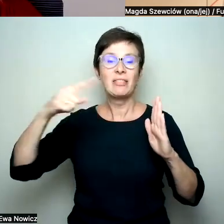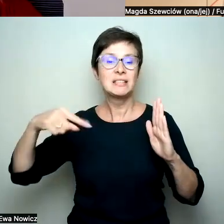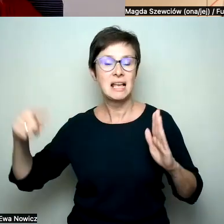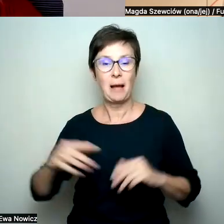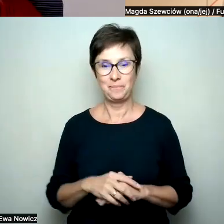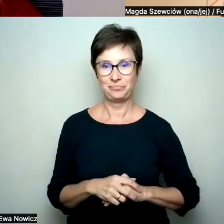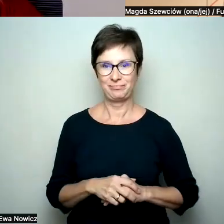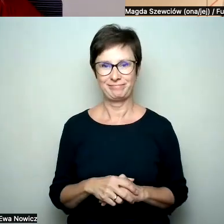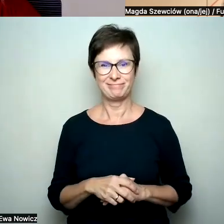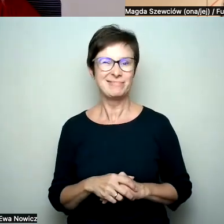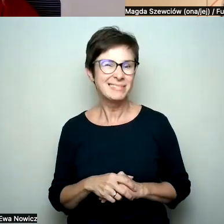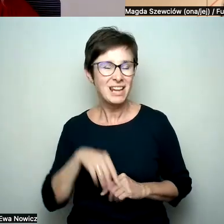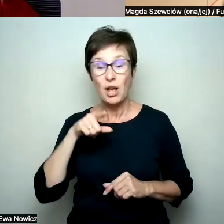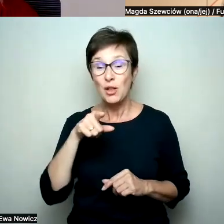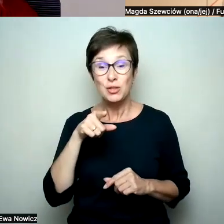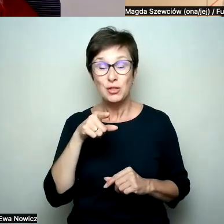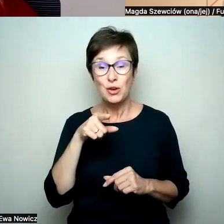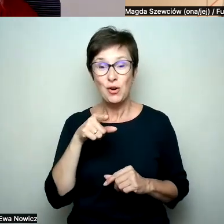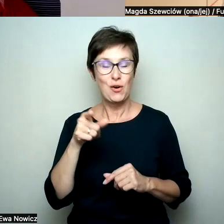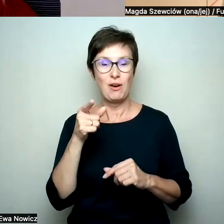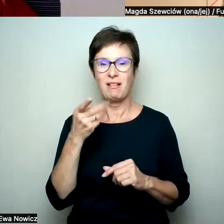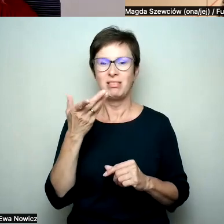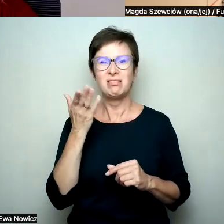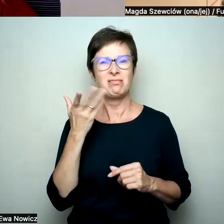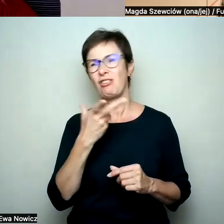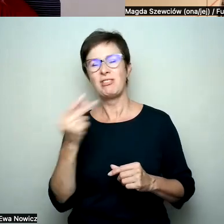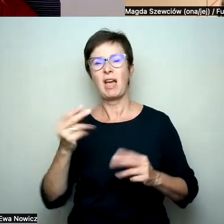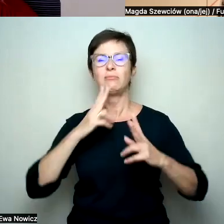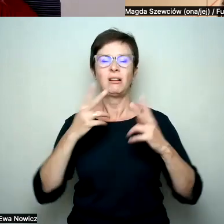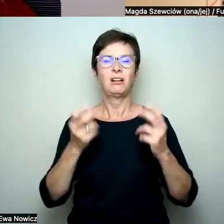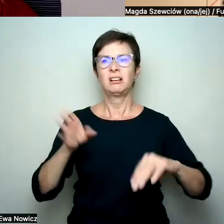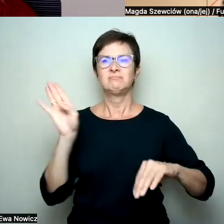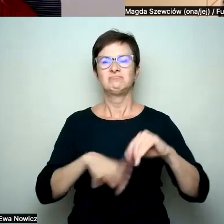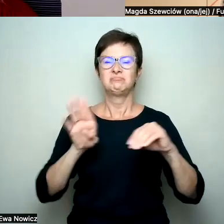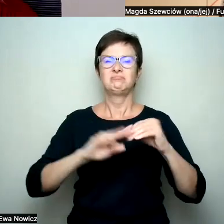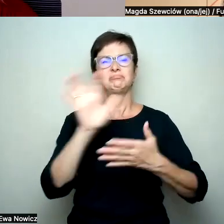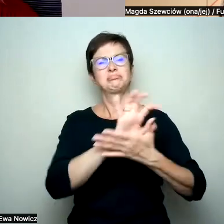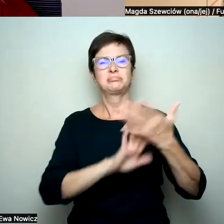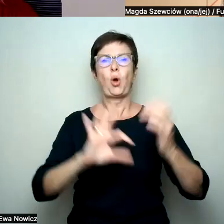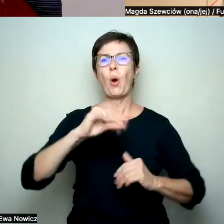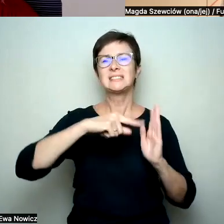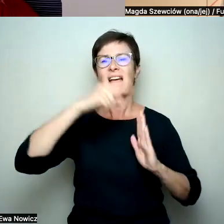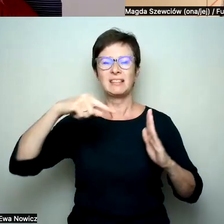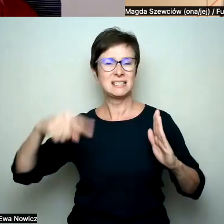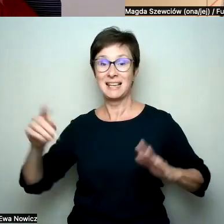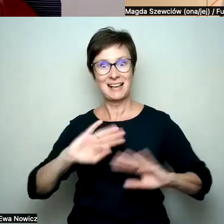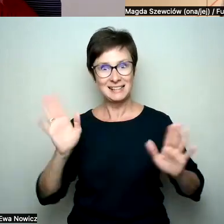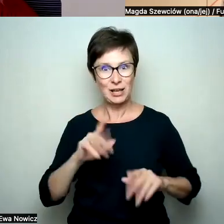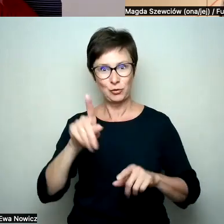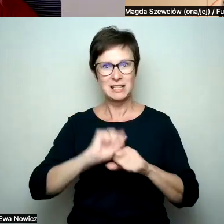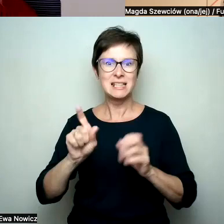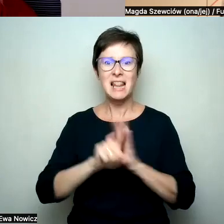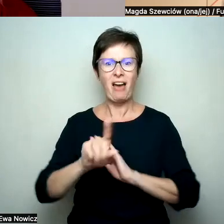Że to nie będzie jakiś po prostu suchy tekst na temat statystyki, tylko że to będzie coś dla zwykłego zjadacza i